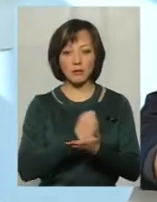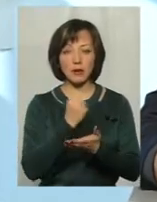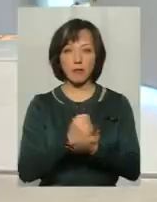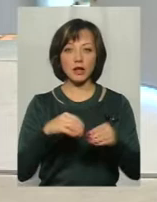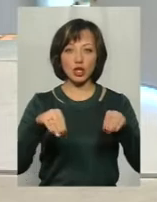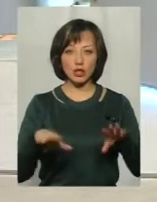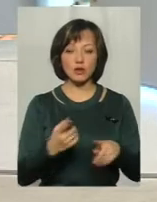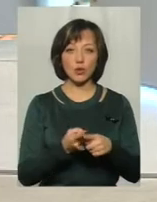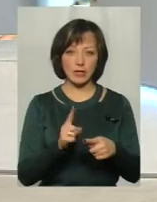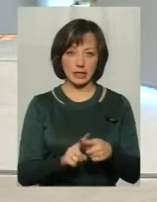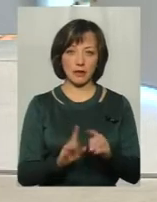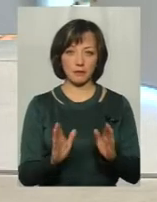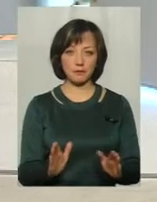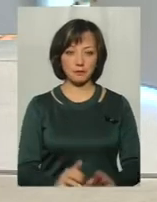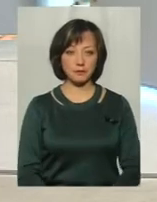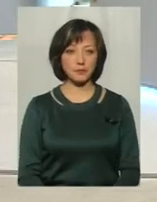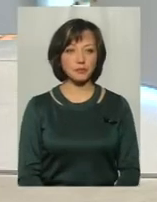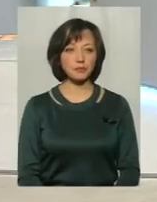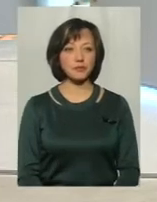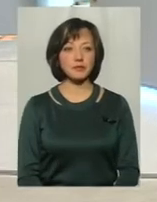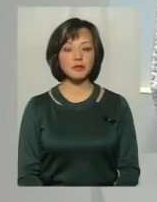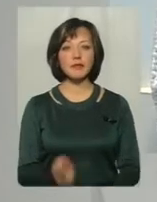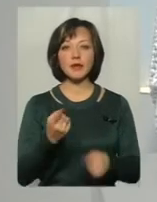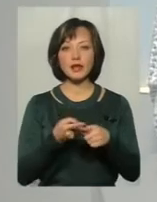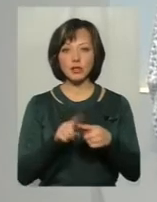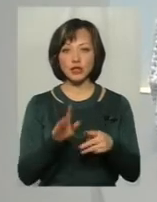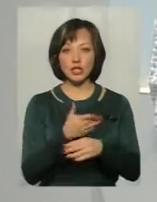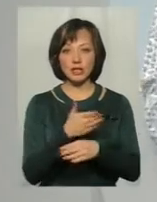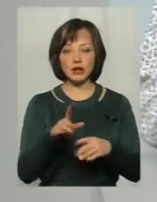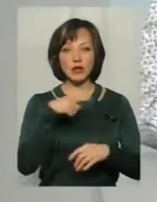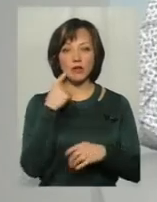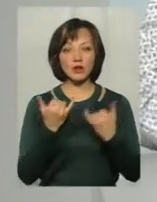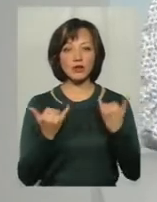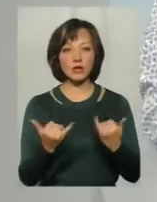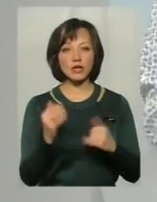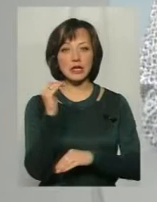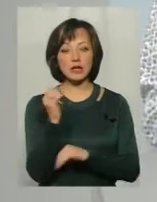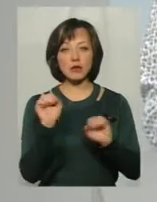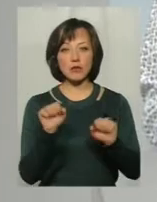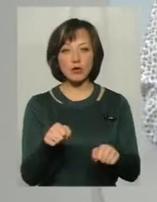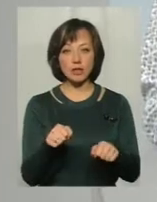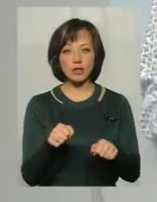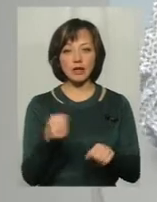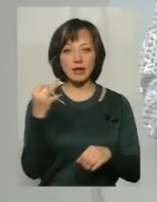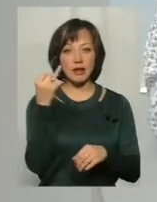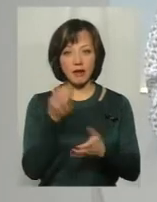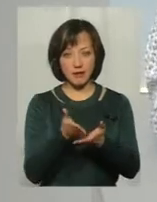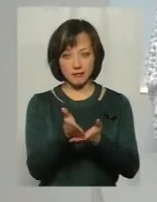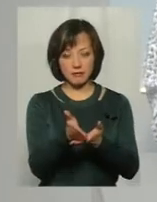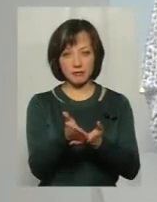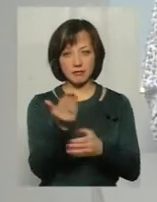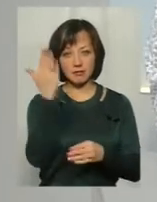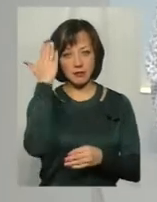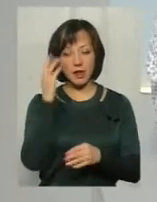рішення. Ось це. І це та частина, про яку ми говорили сьогодні, от пан Богдан, що дитина може йти за інтересом, так? Тобто,